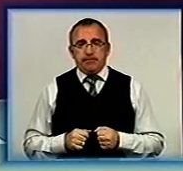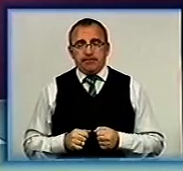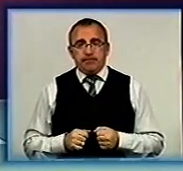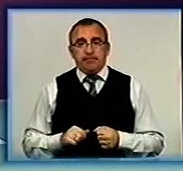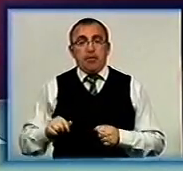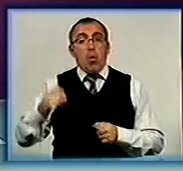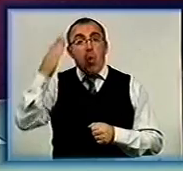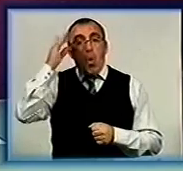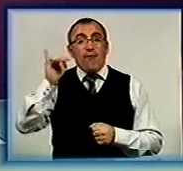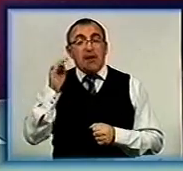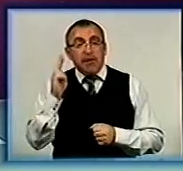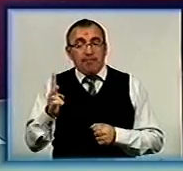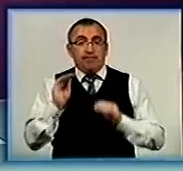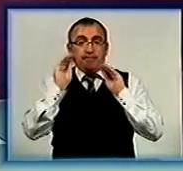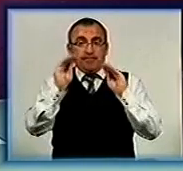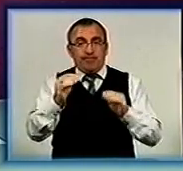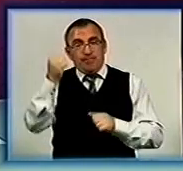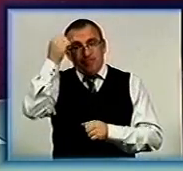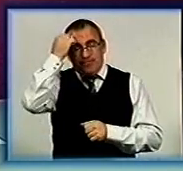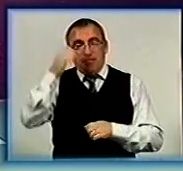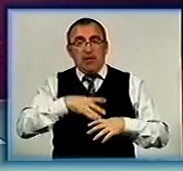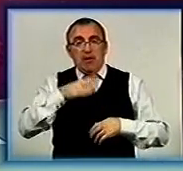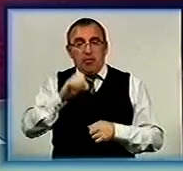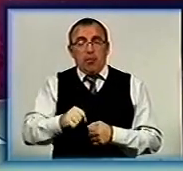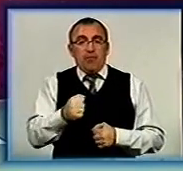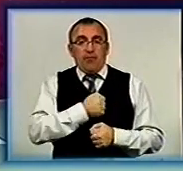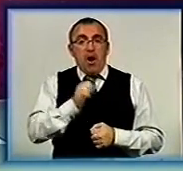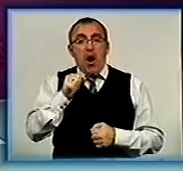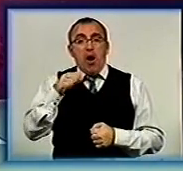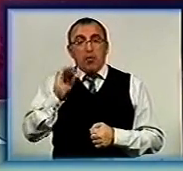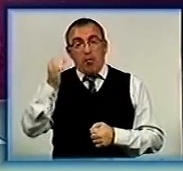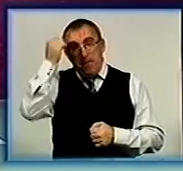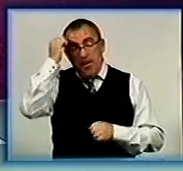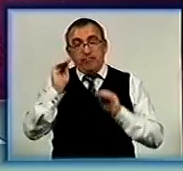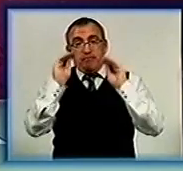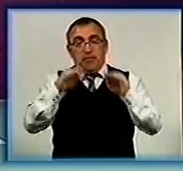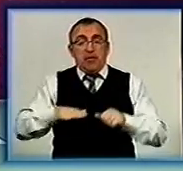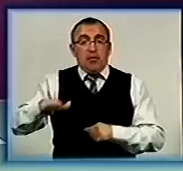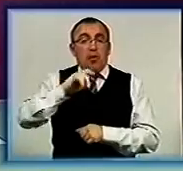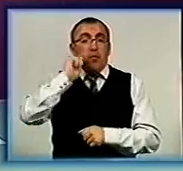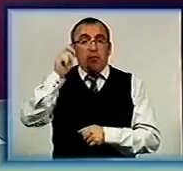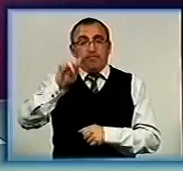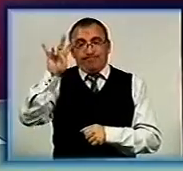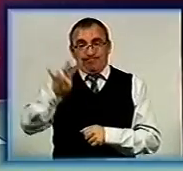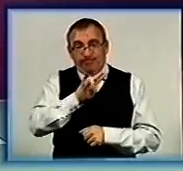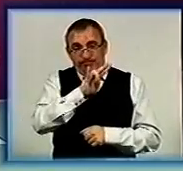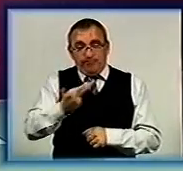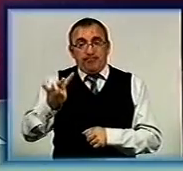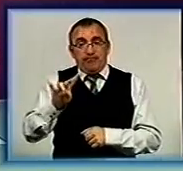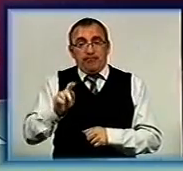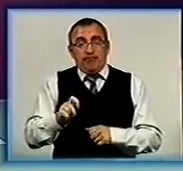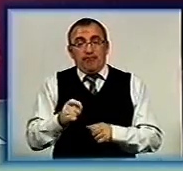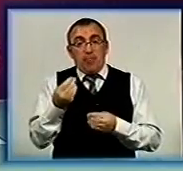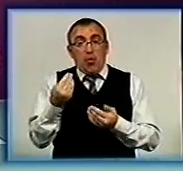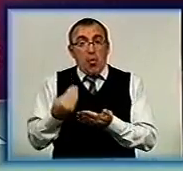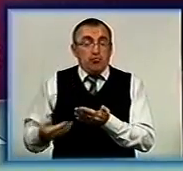Голова Нівського спорудили меморіальний комплекс з загиблим учасникам АТО. Пам'ятник встановили на території Української православної церкви. Гроші